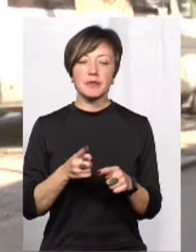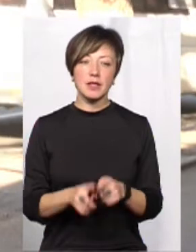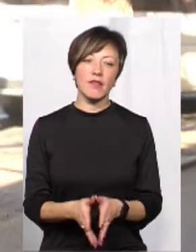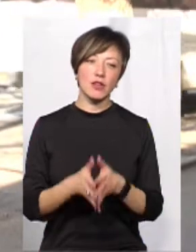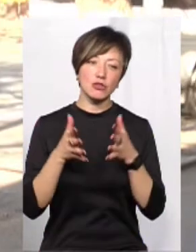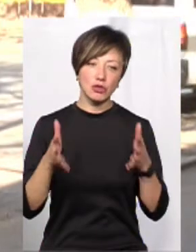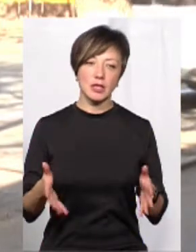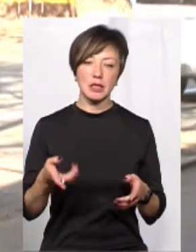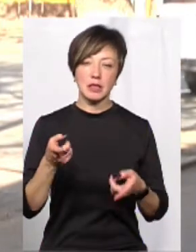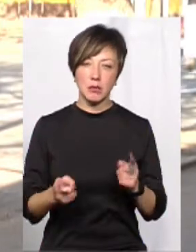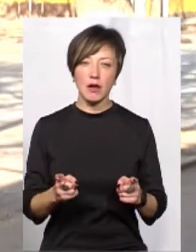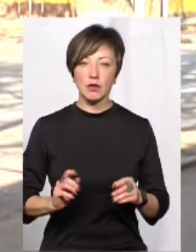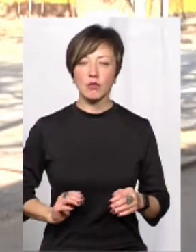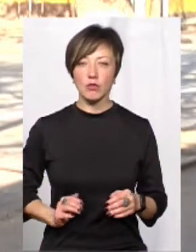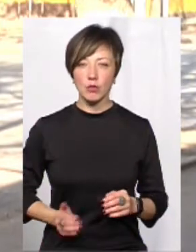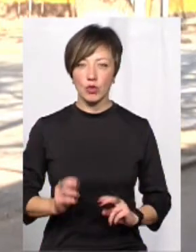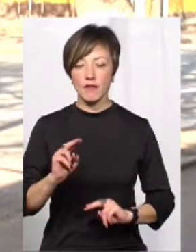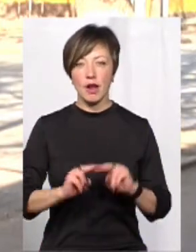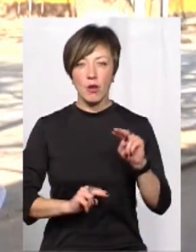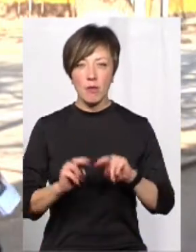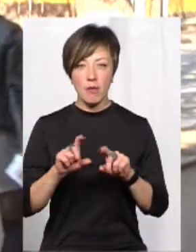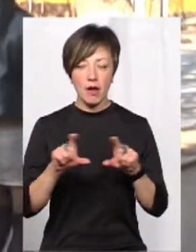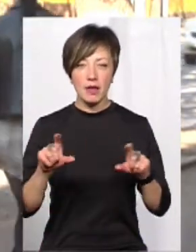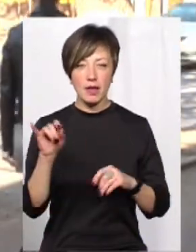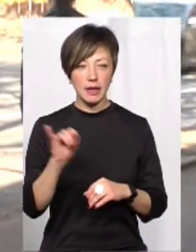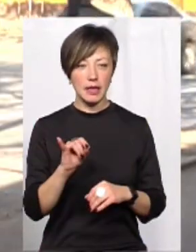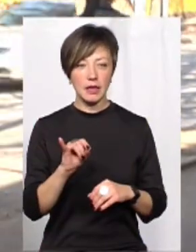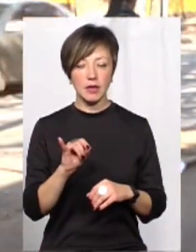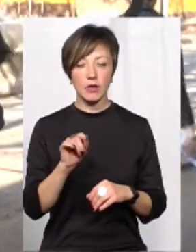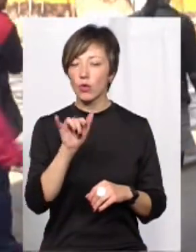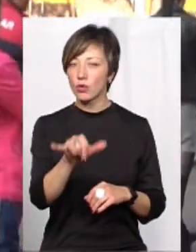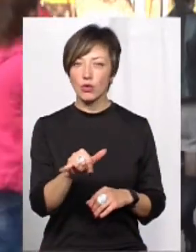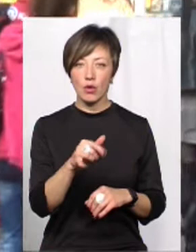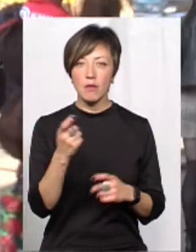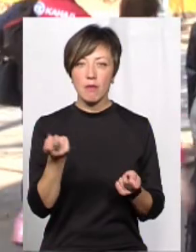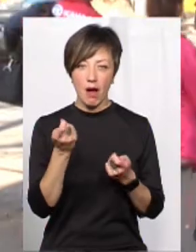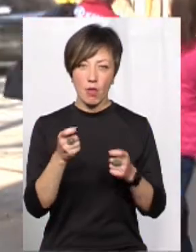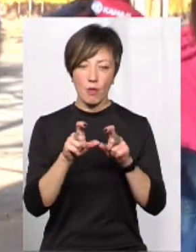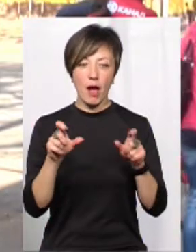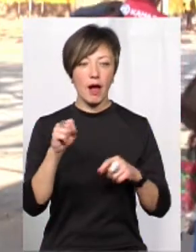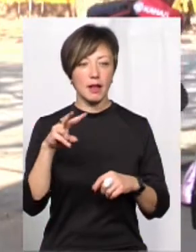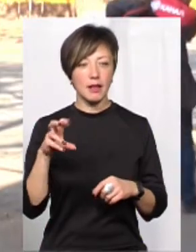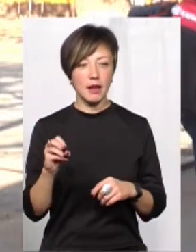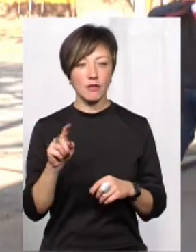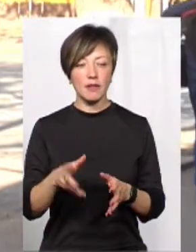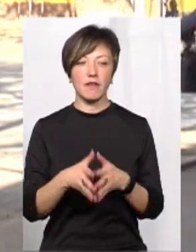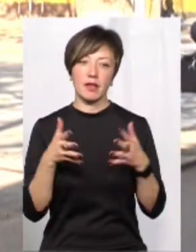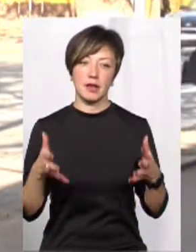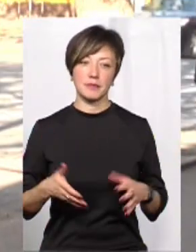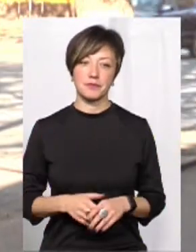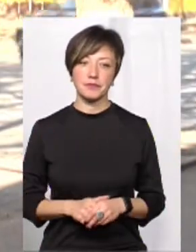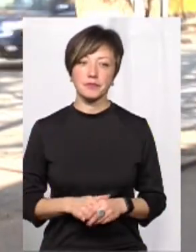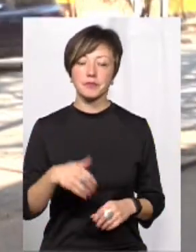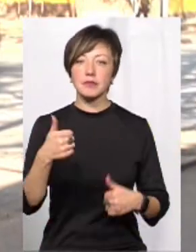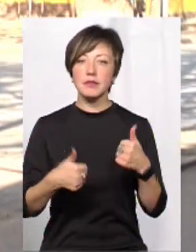насправді, будівельна компанія. І об'єктів у нього дуже мало, але вони великі. Ті